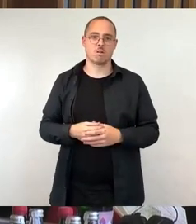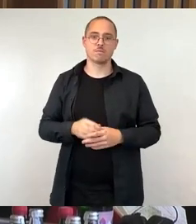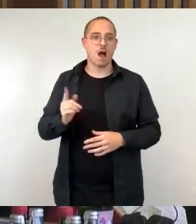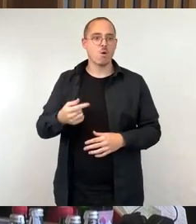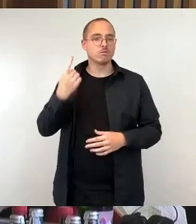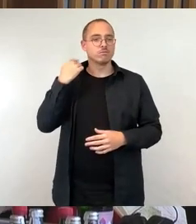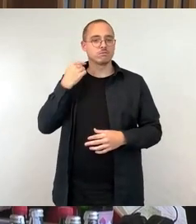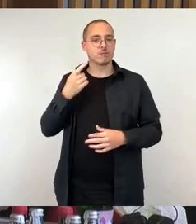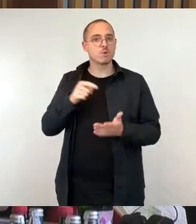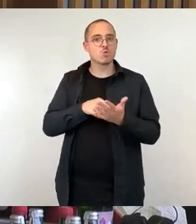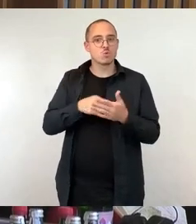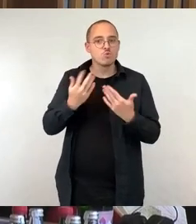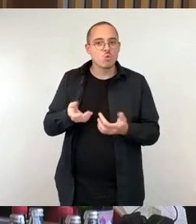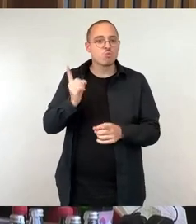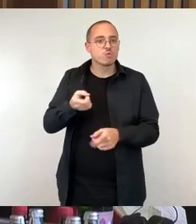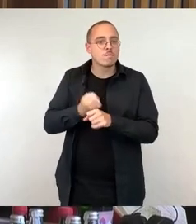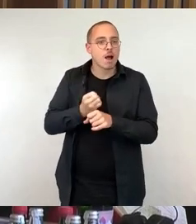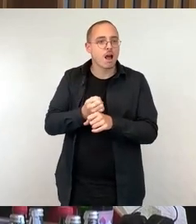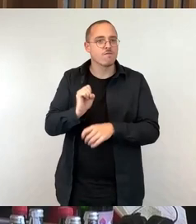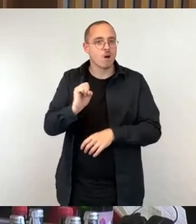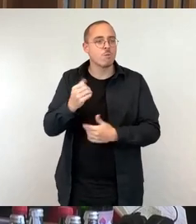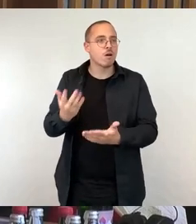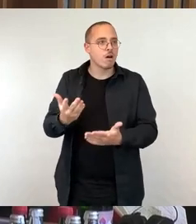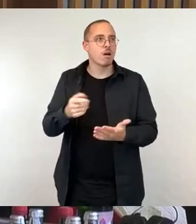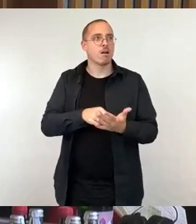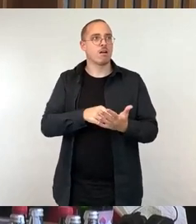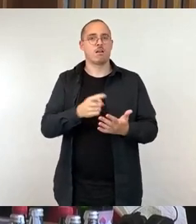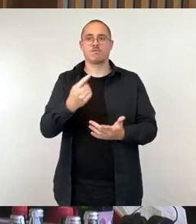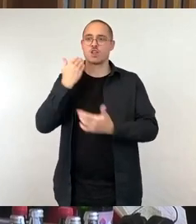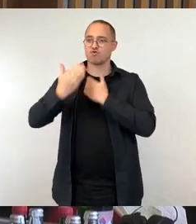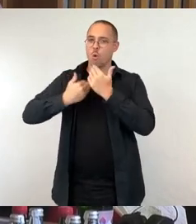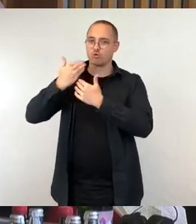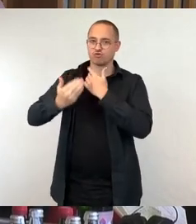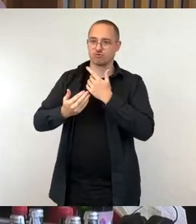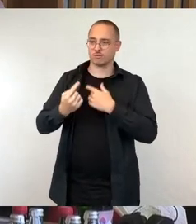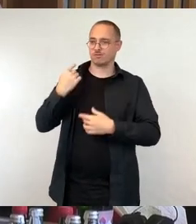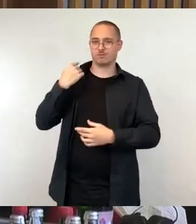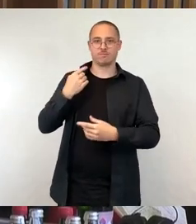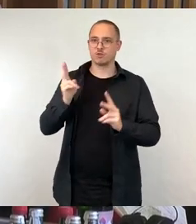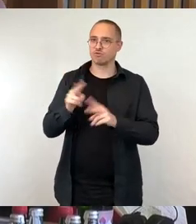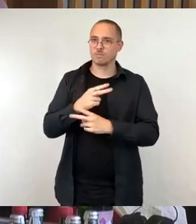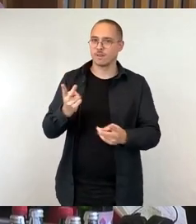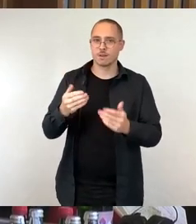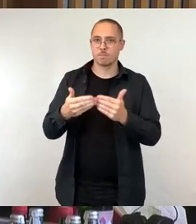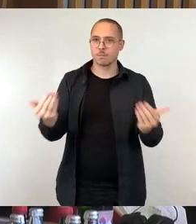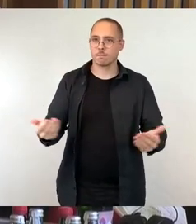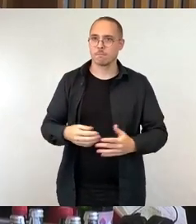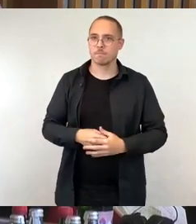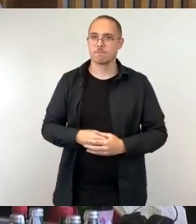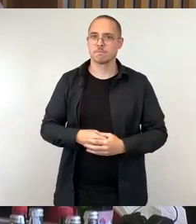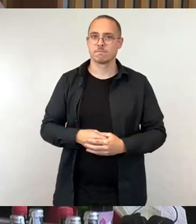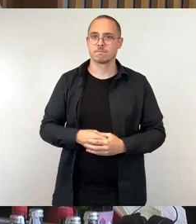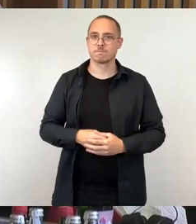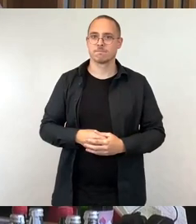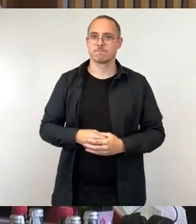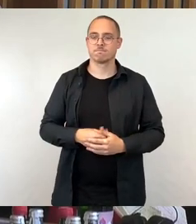Und wann gedenkt die Stadtverwaltung den vom Kulturausschuss getroffenen Beschluss endlich wirklich umzusetzen und für ein würdiges Gedenken an